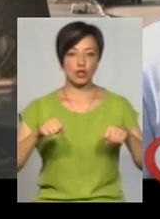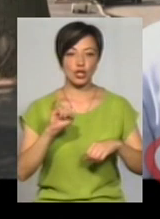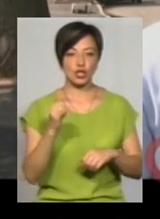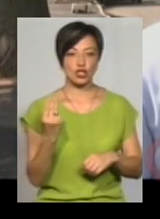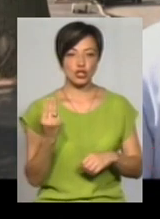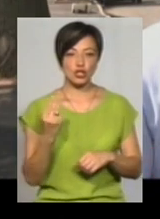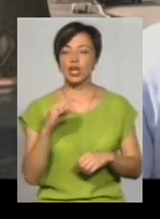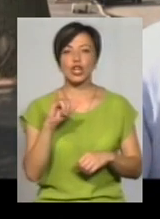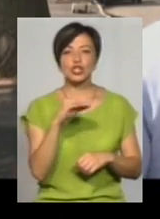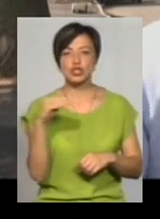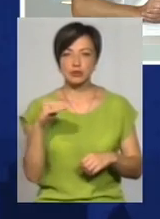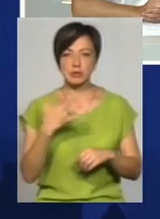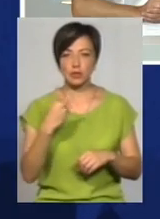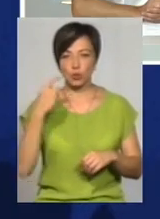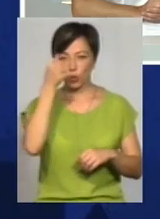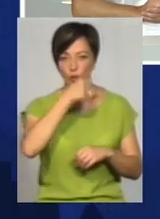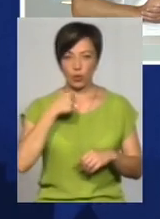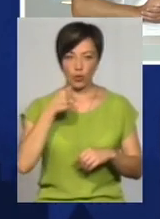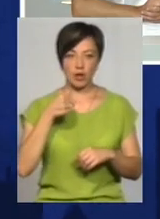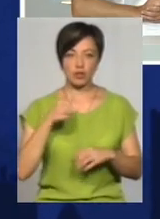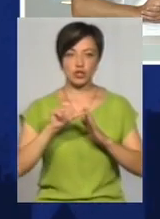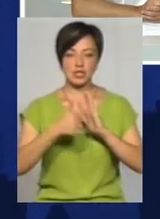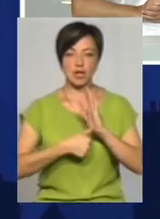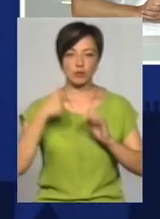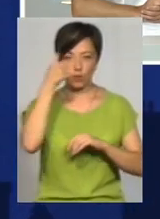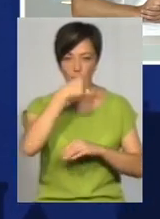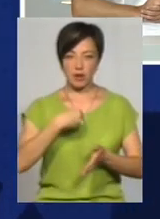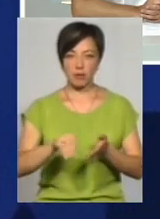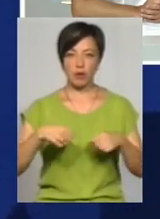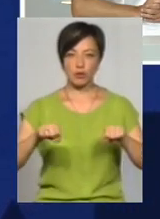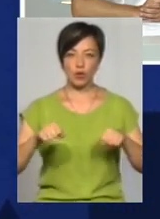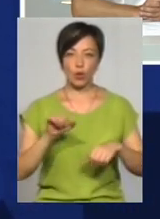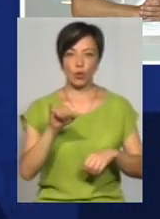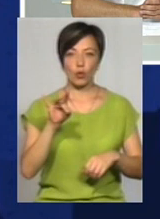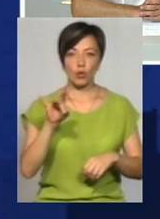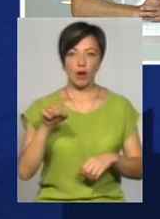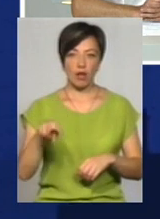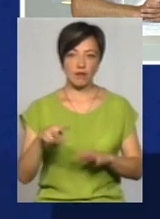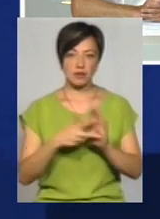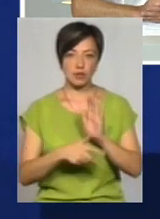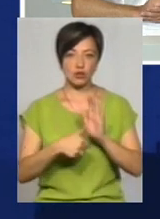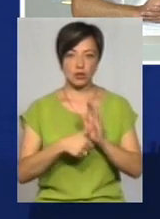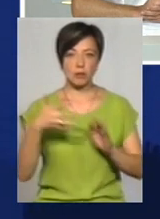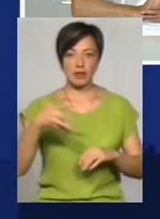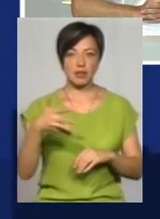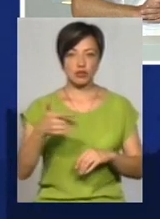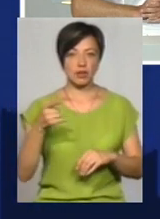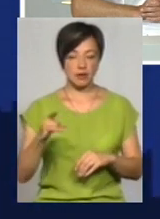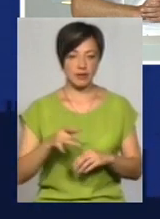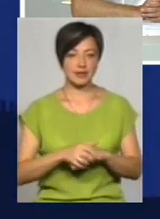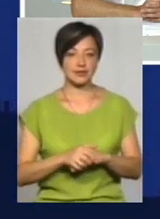«Іж» 52-го року. Буквально у 16-му році він придбав мотоцикл «Уралк» 86-го року за 5 тисяч гривень.